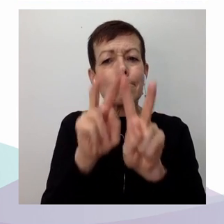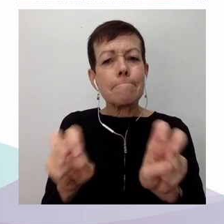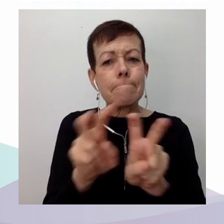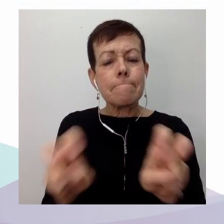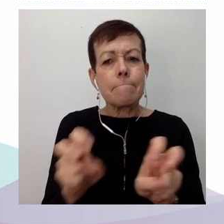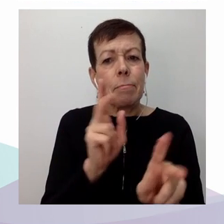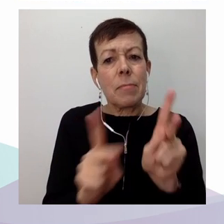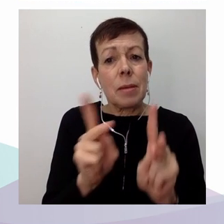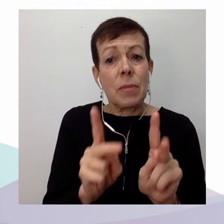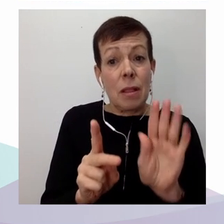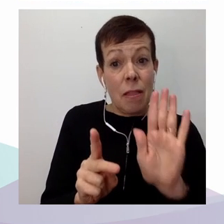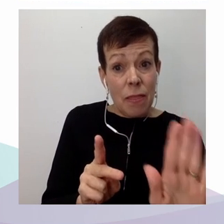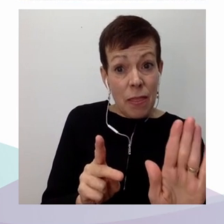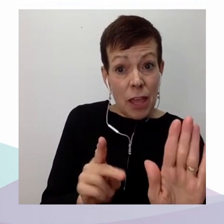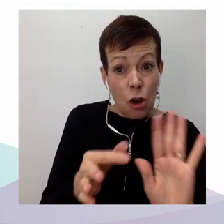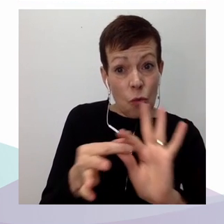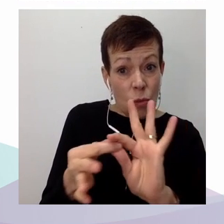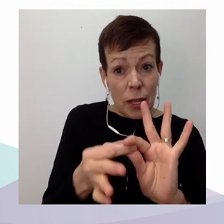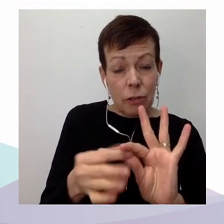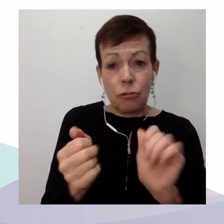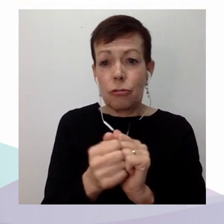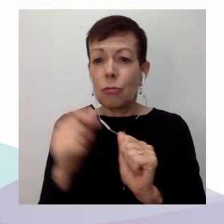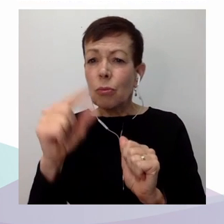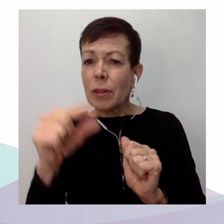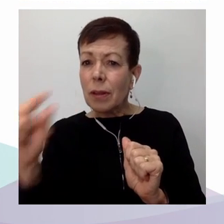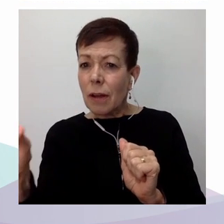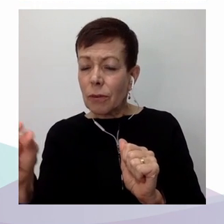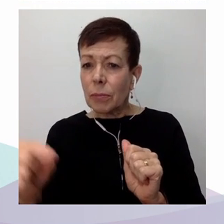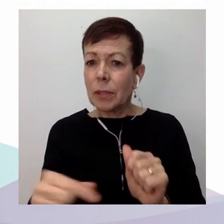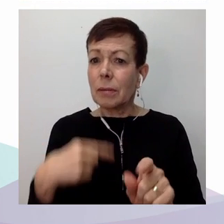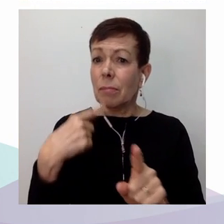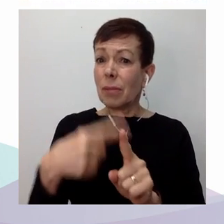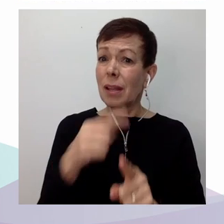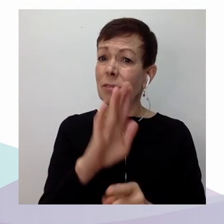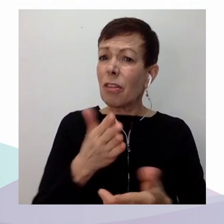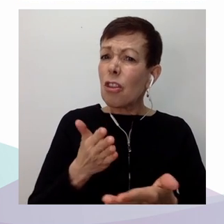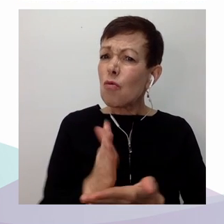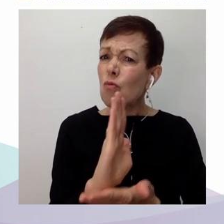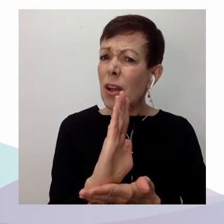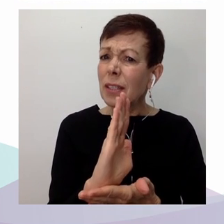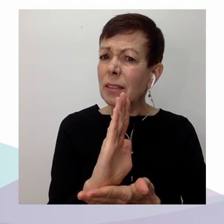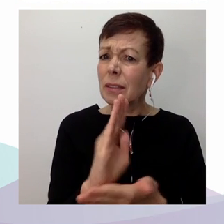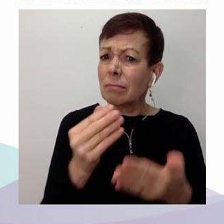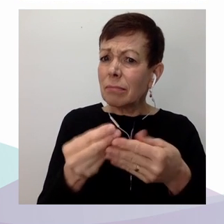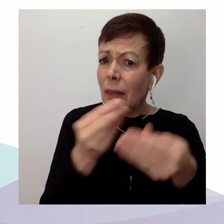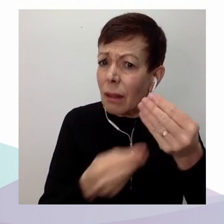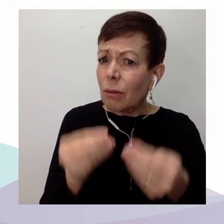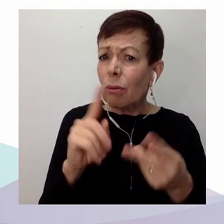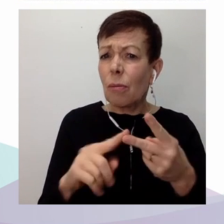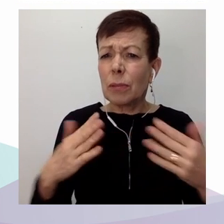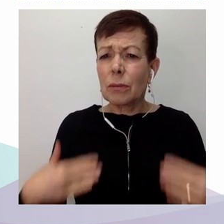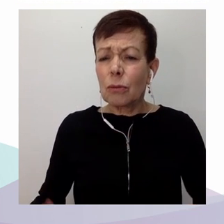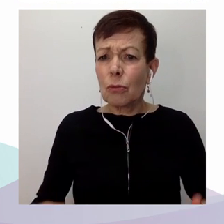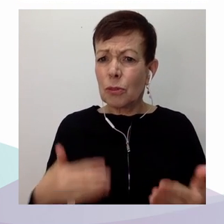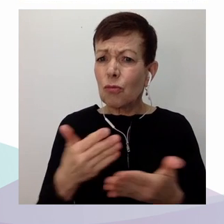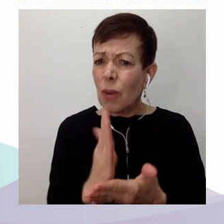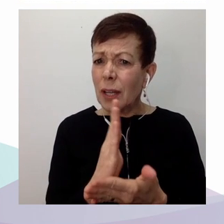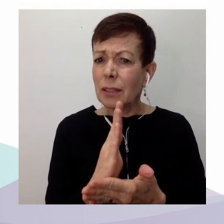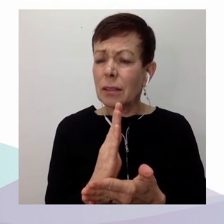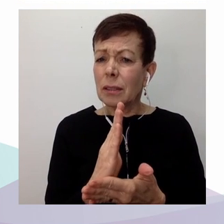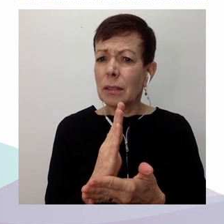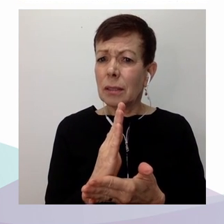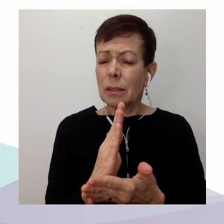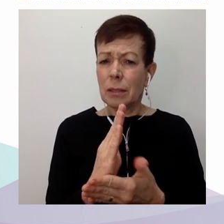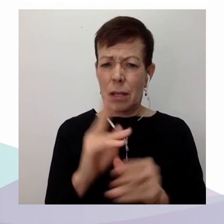dans le tissu social plus large et plus vaste, marqué par l'individualisation de la société et le